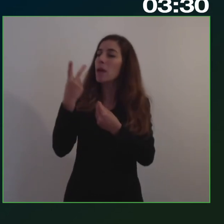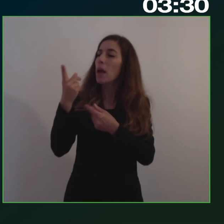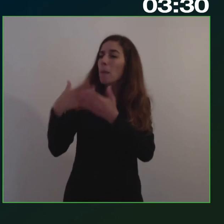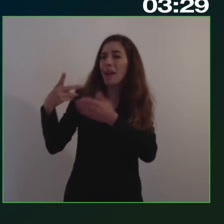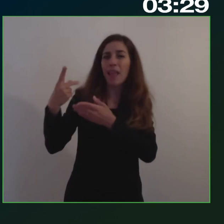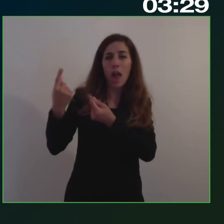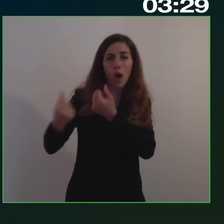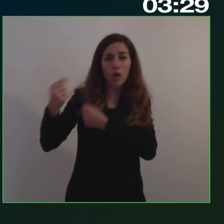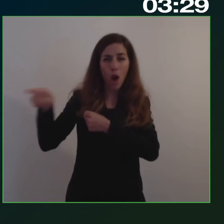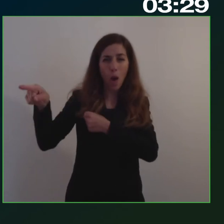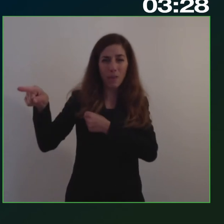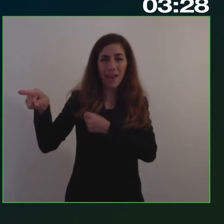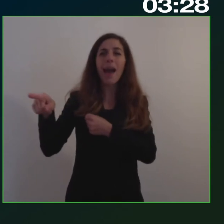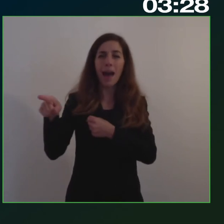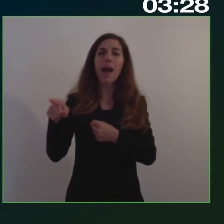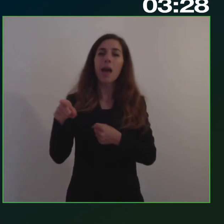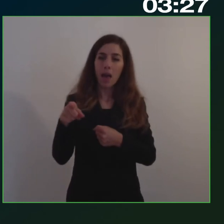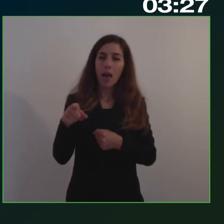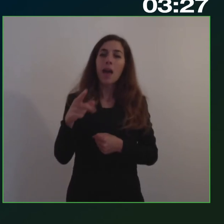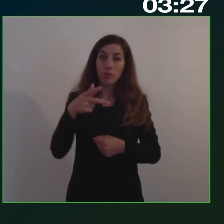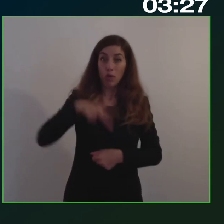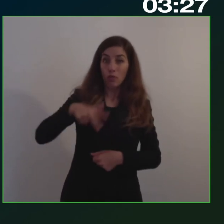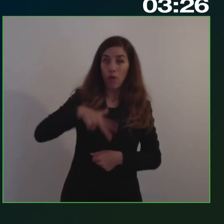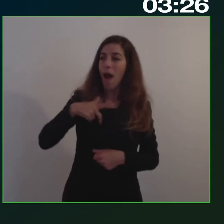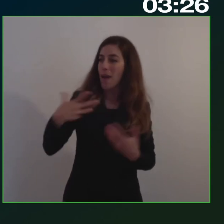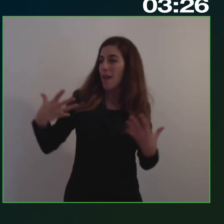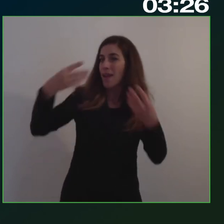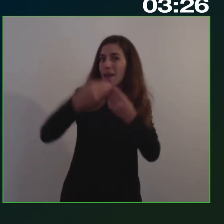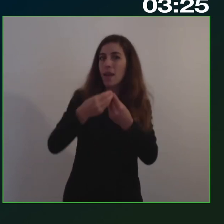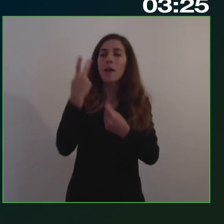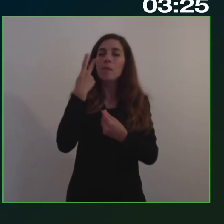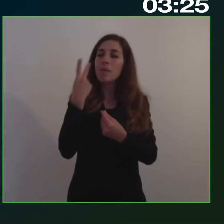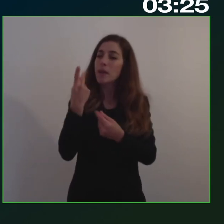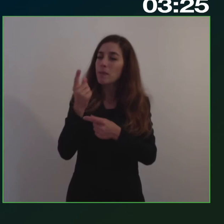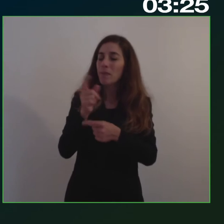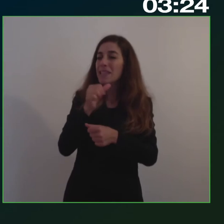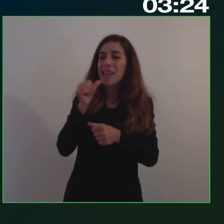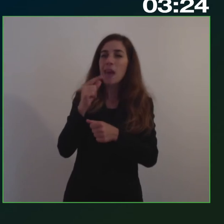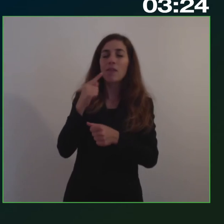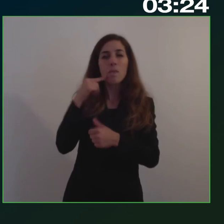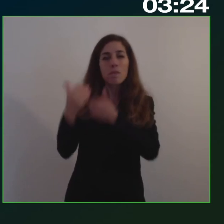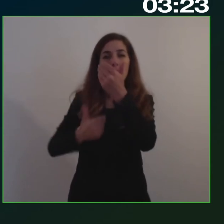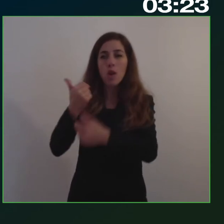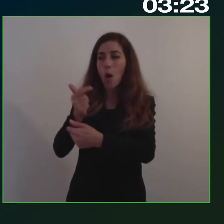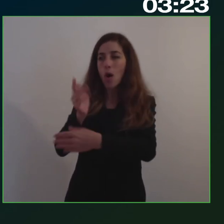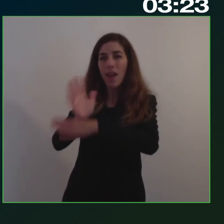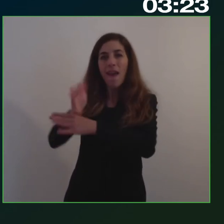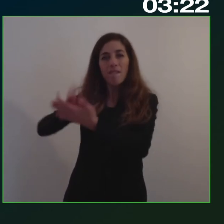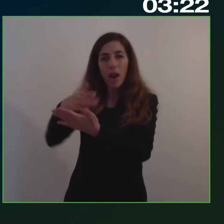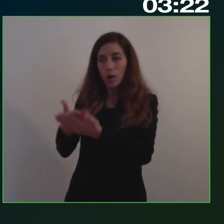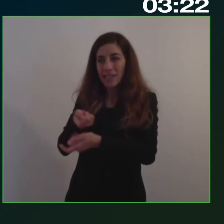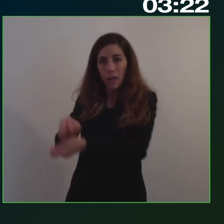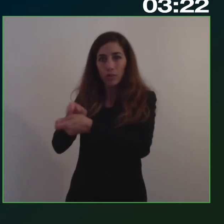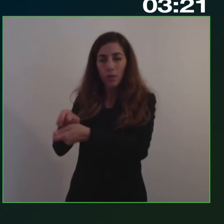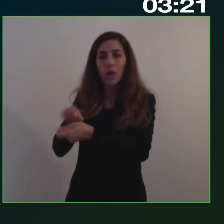rinvenire di fatto per una migliore valorizzazione soltanto del sistema imprenditoriale ma del sistema